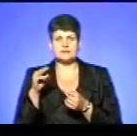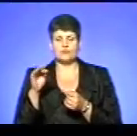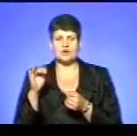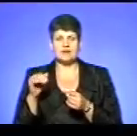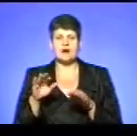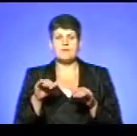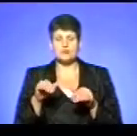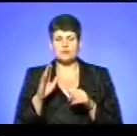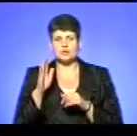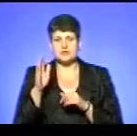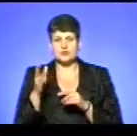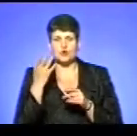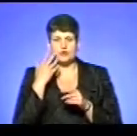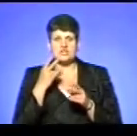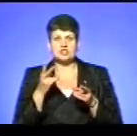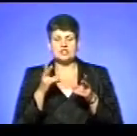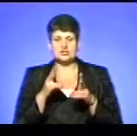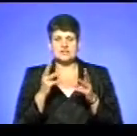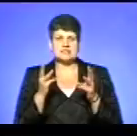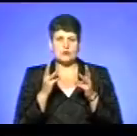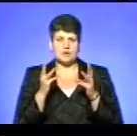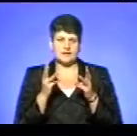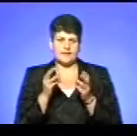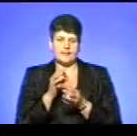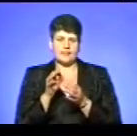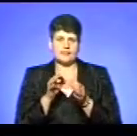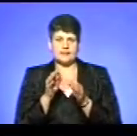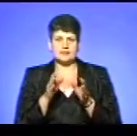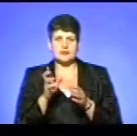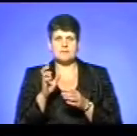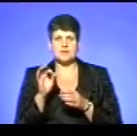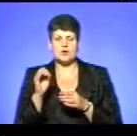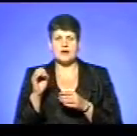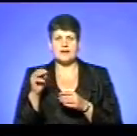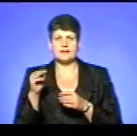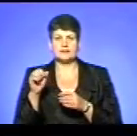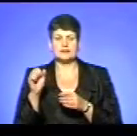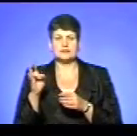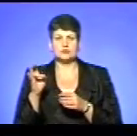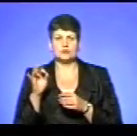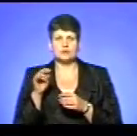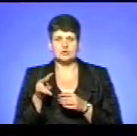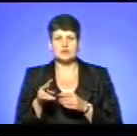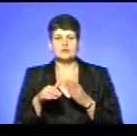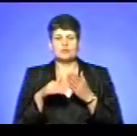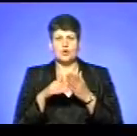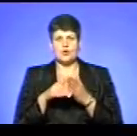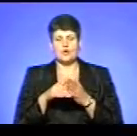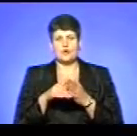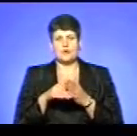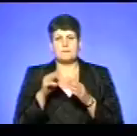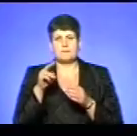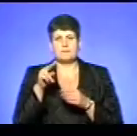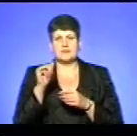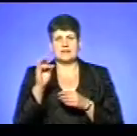подальшому, коли вже залишилися залишки горіння біоетанолу, ми вже за допомогою повітряно-пінної піни повністю